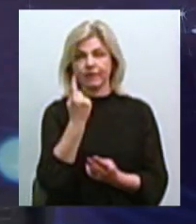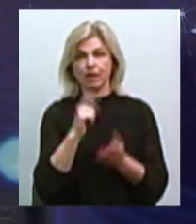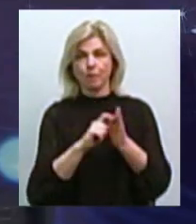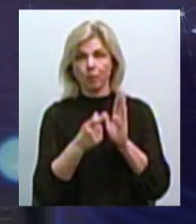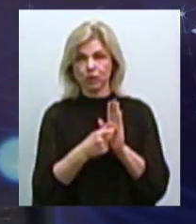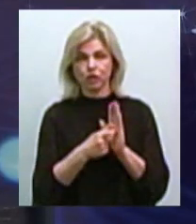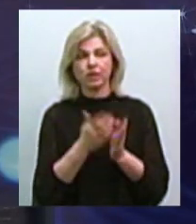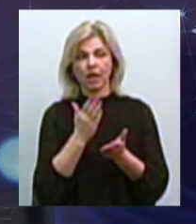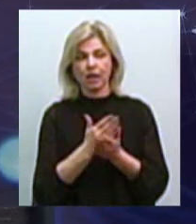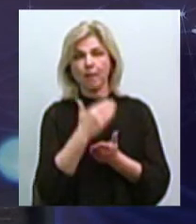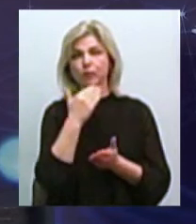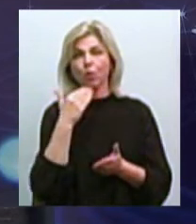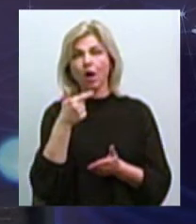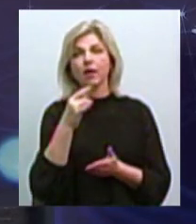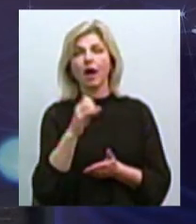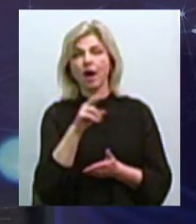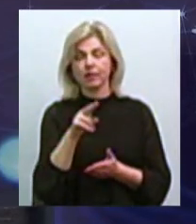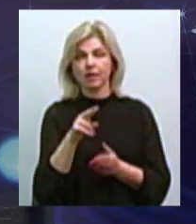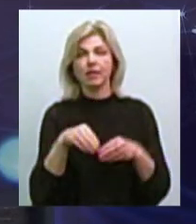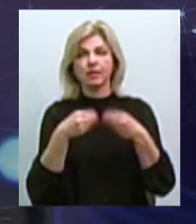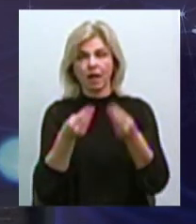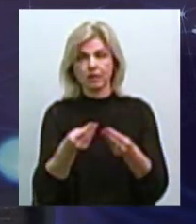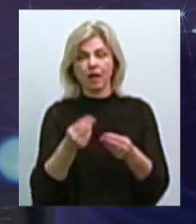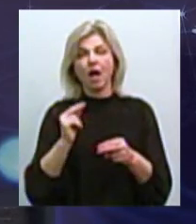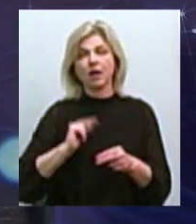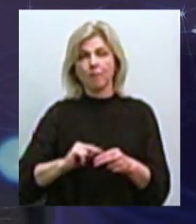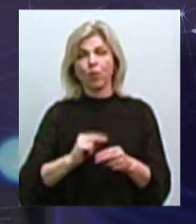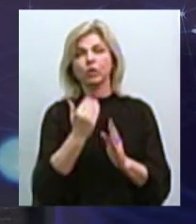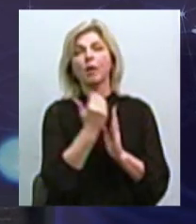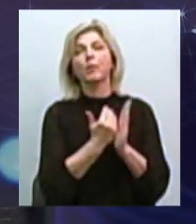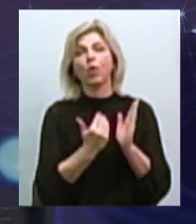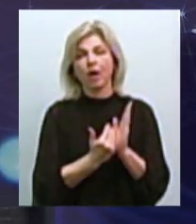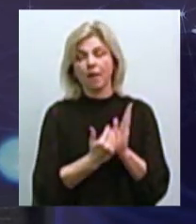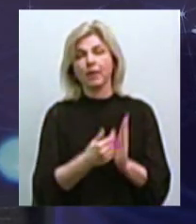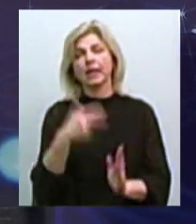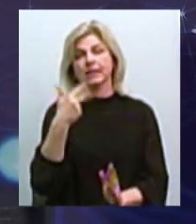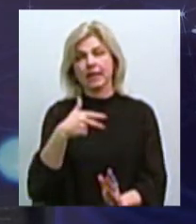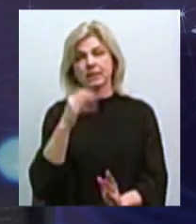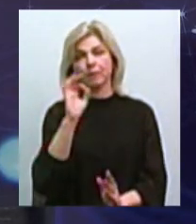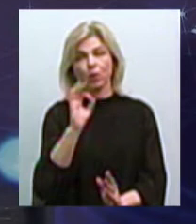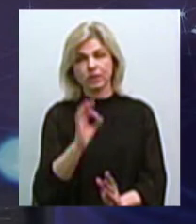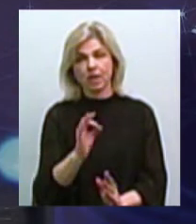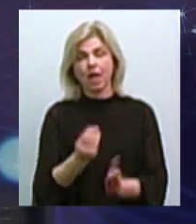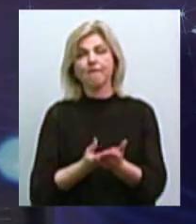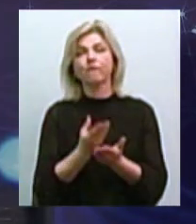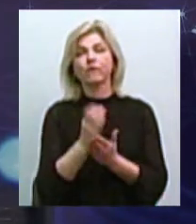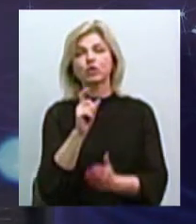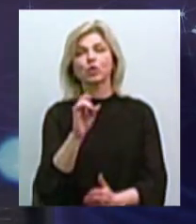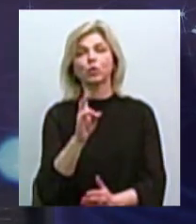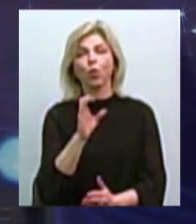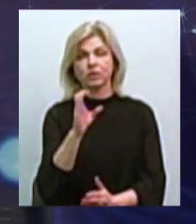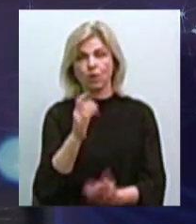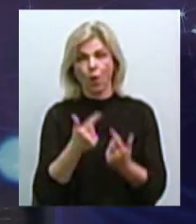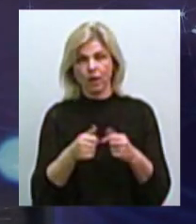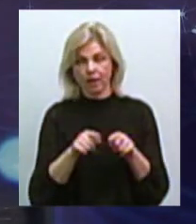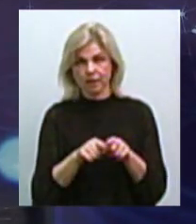масу грантодателів, які працюють по программам 30 на 70, тобто 30% – це взнос самої організації, або